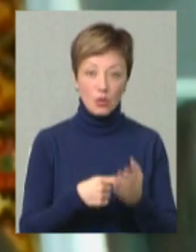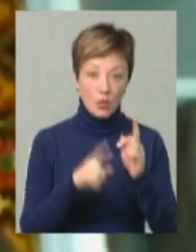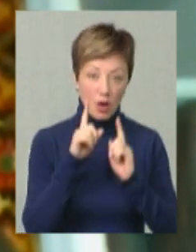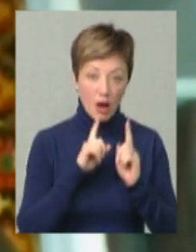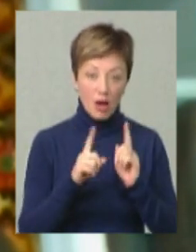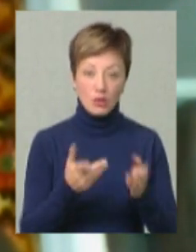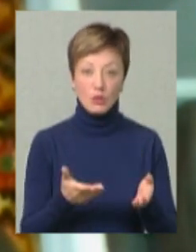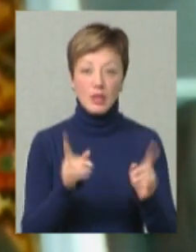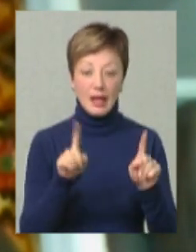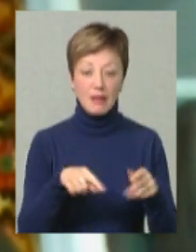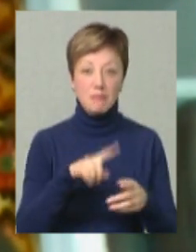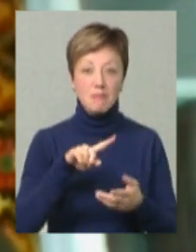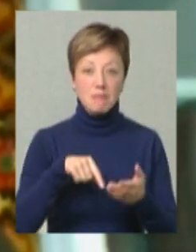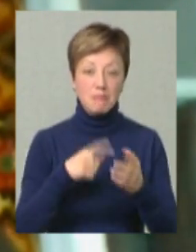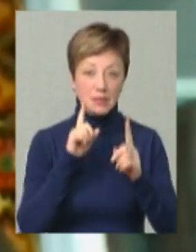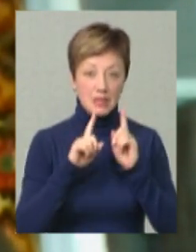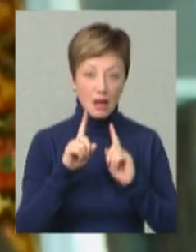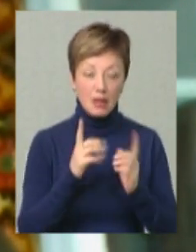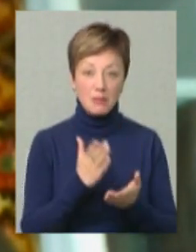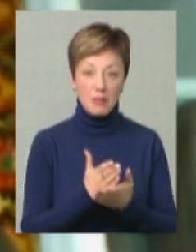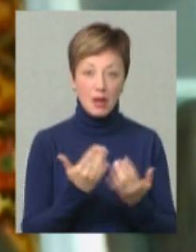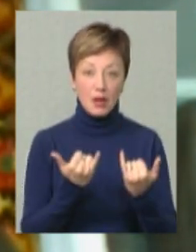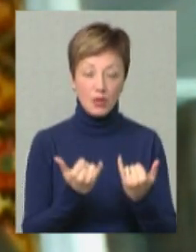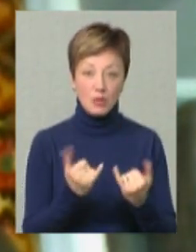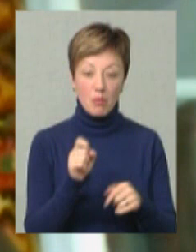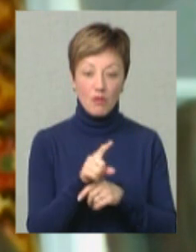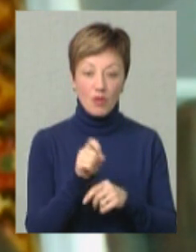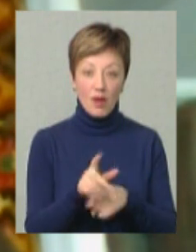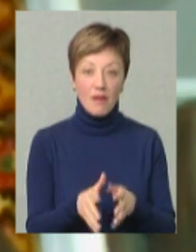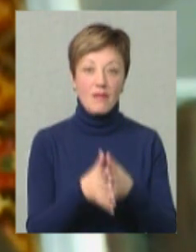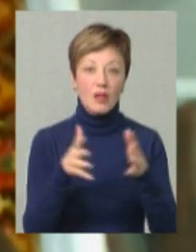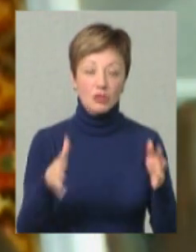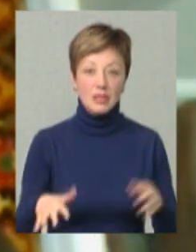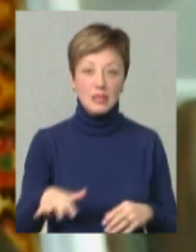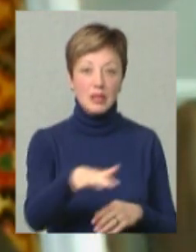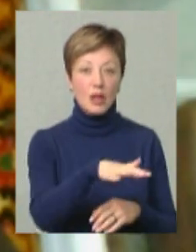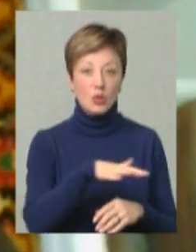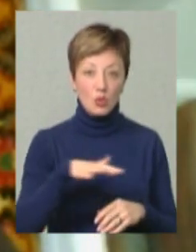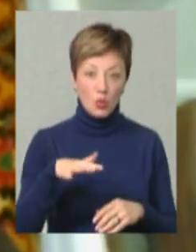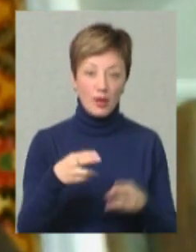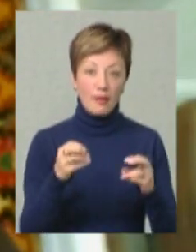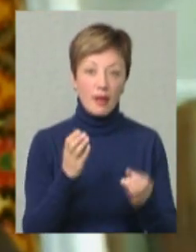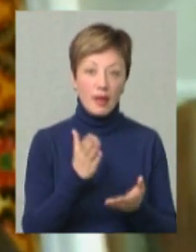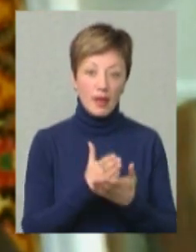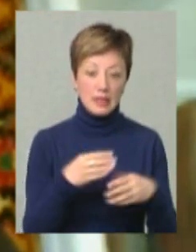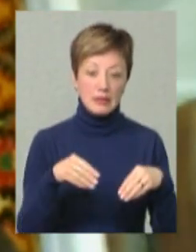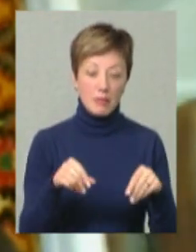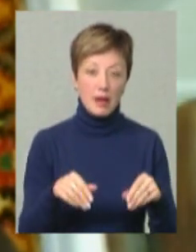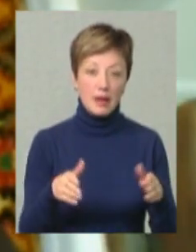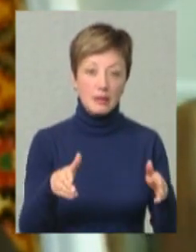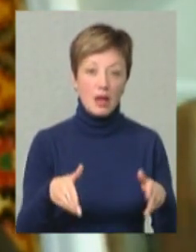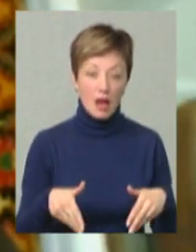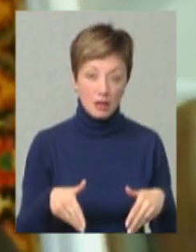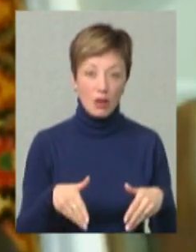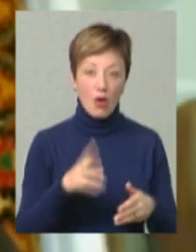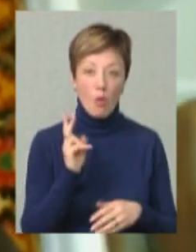раду, тим паче, що навіть в міські ради тепер мають юрисдикцію на величезній території, де є земельні ділянки,